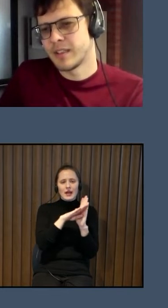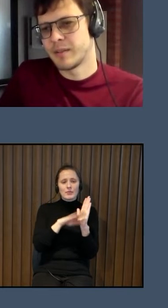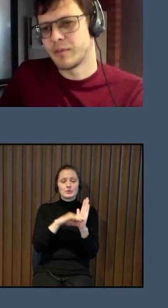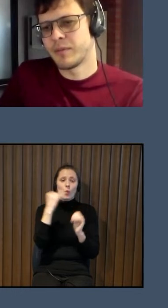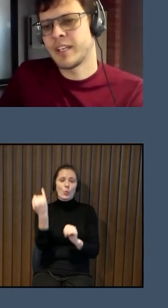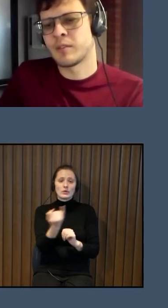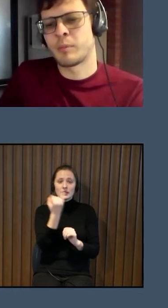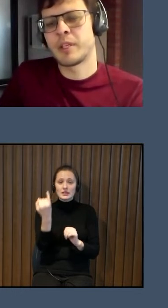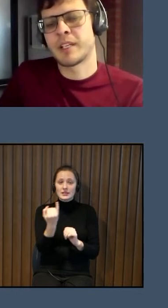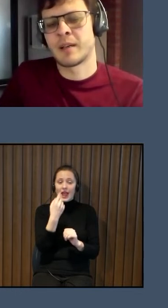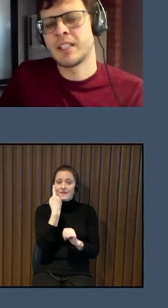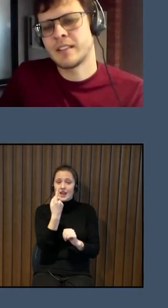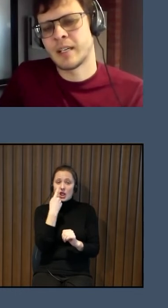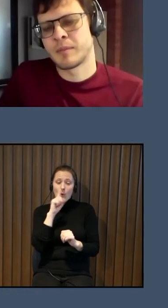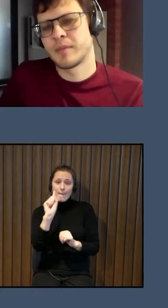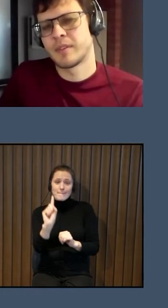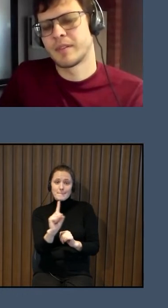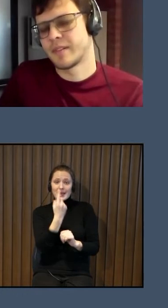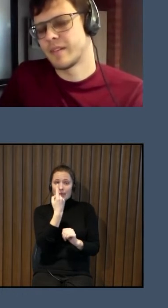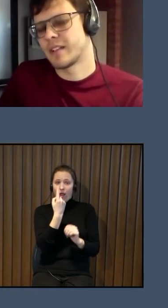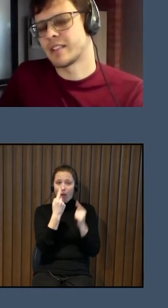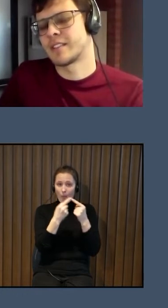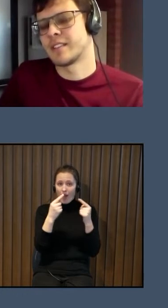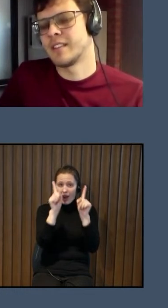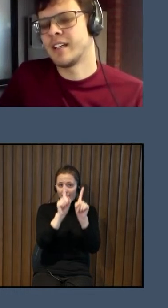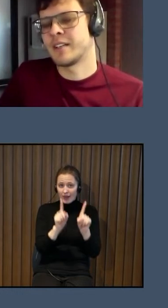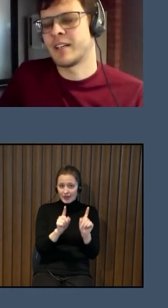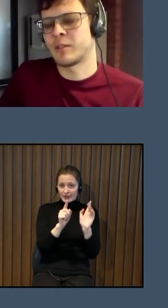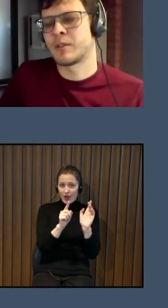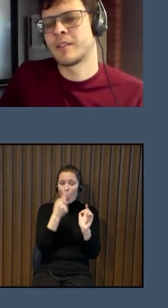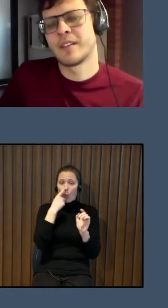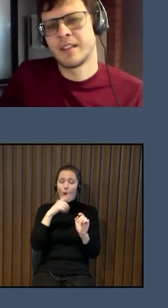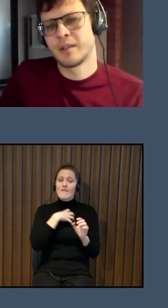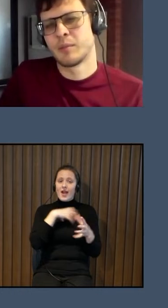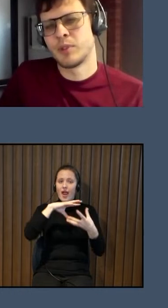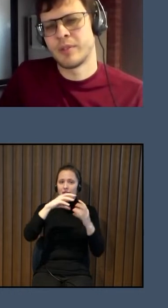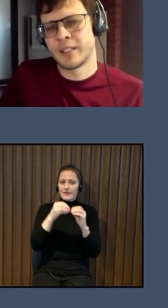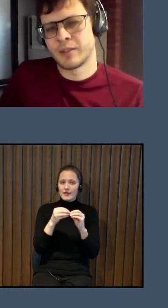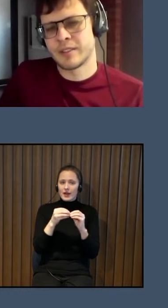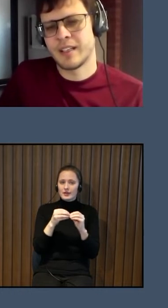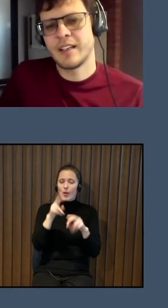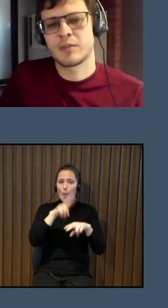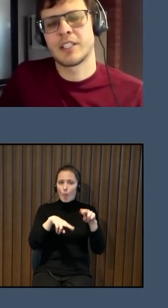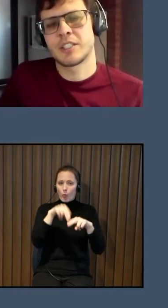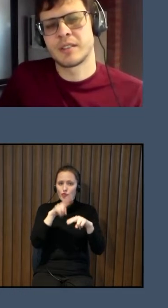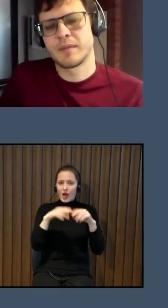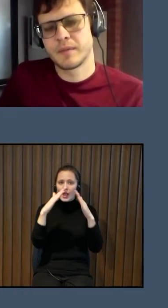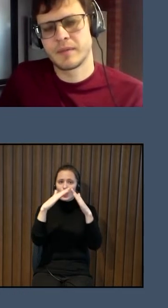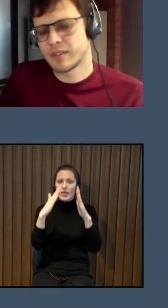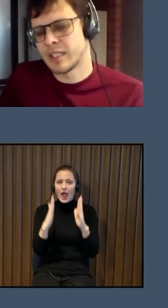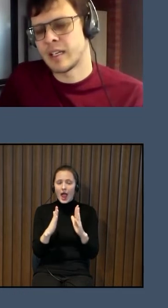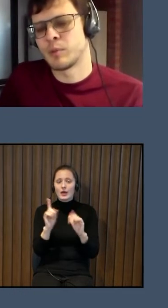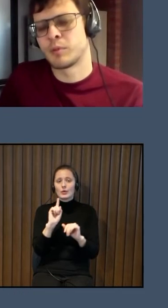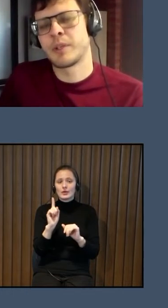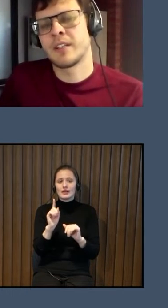tur viena no pirmajām lietām, kas jāievēro būvējot ēku tieši,